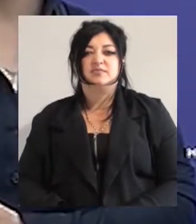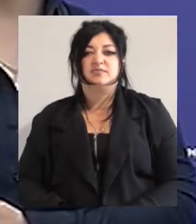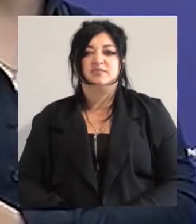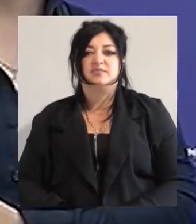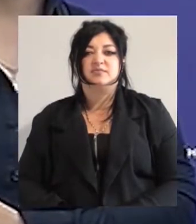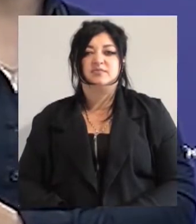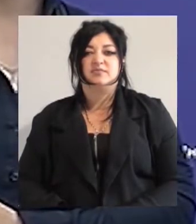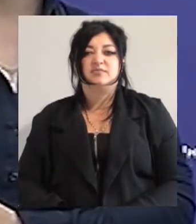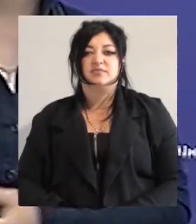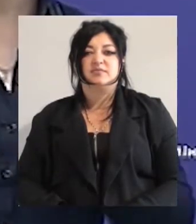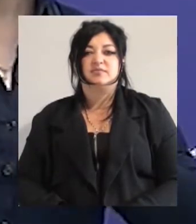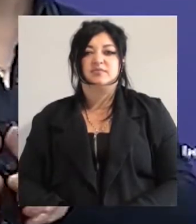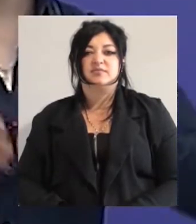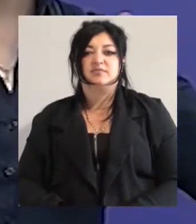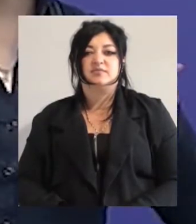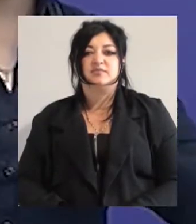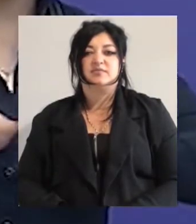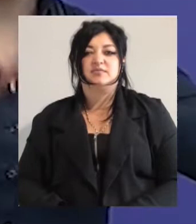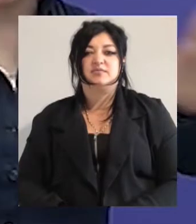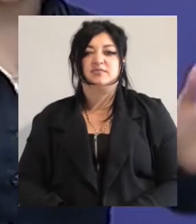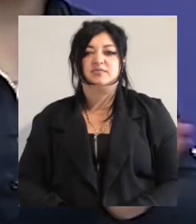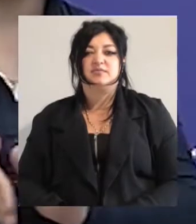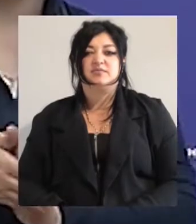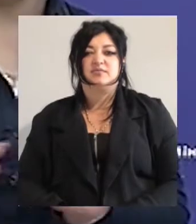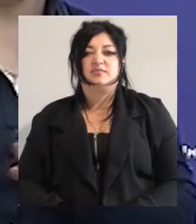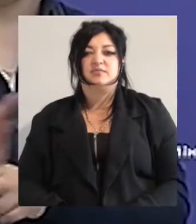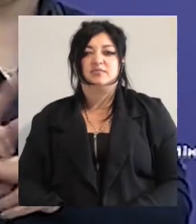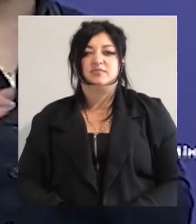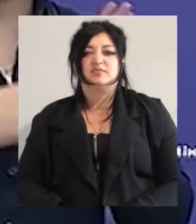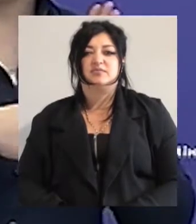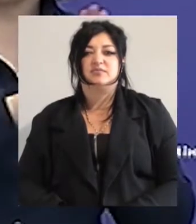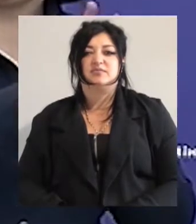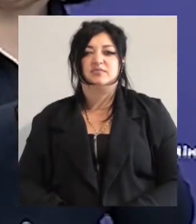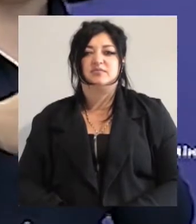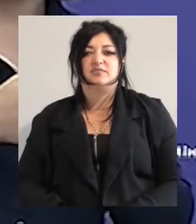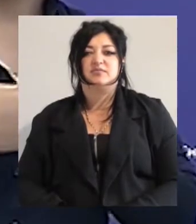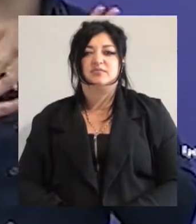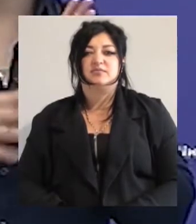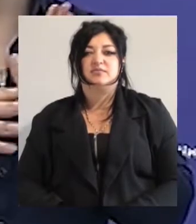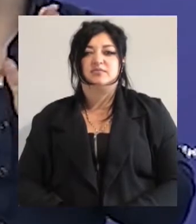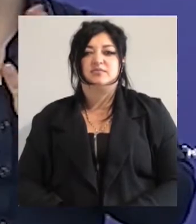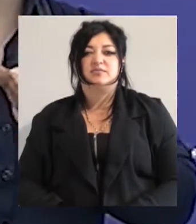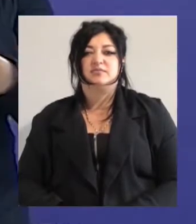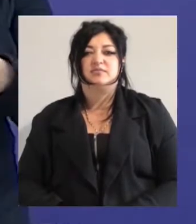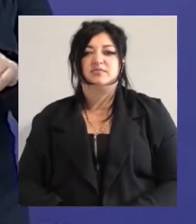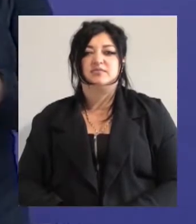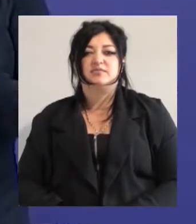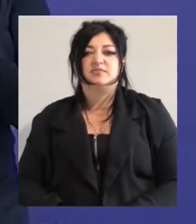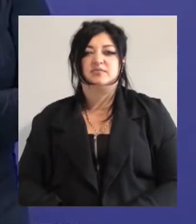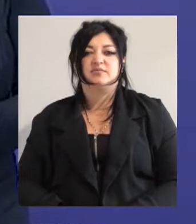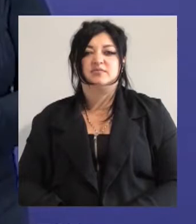значно збільшилось охоплення лікування – 72 до 93%.